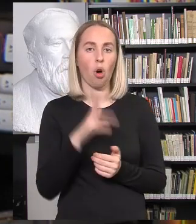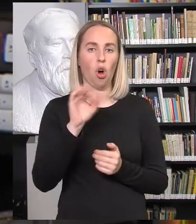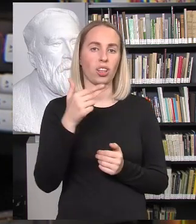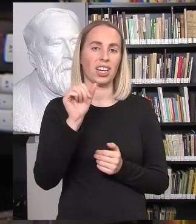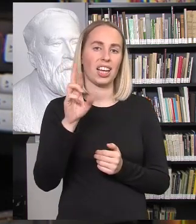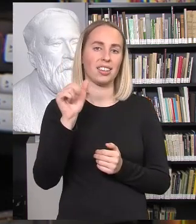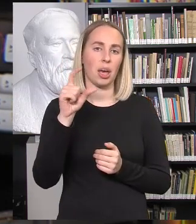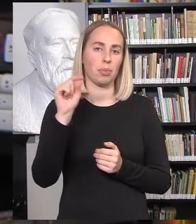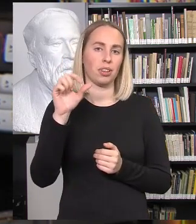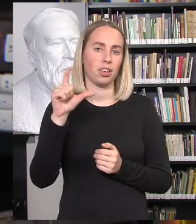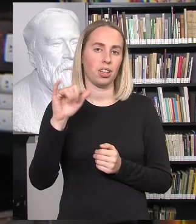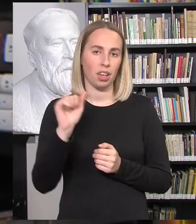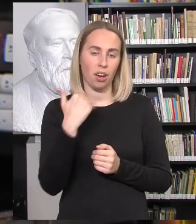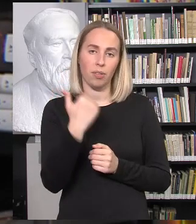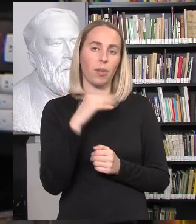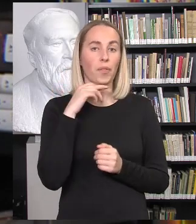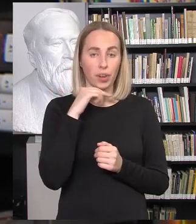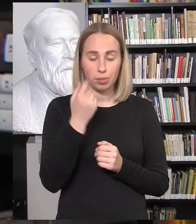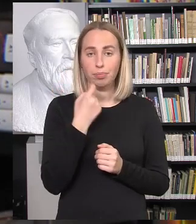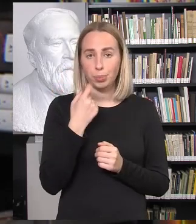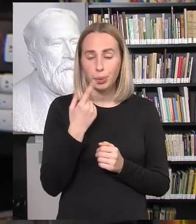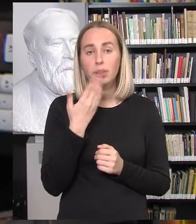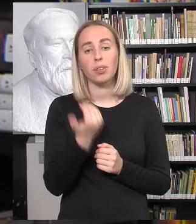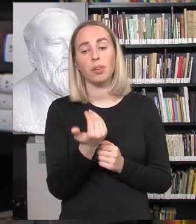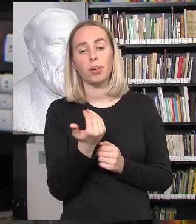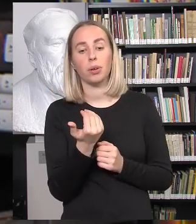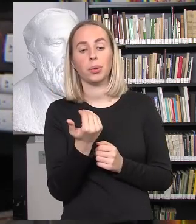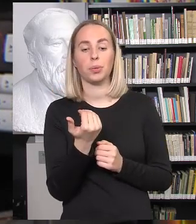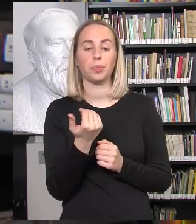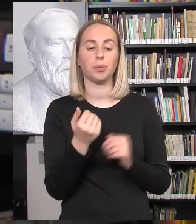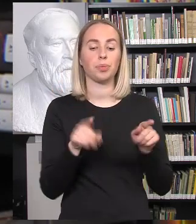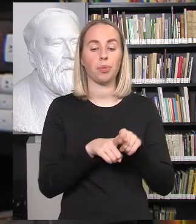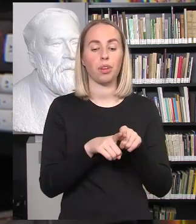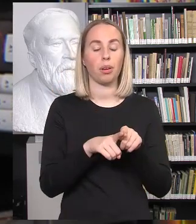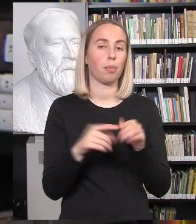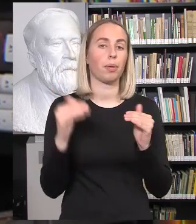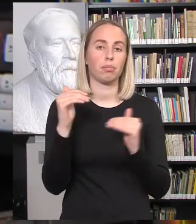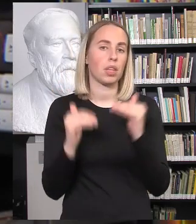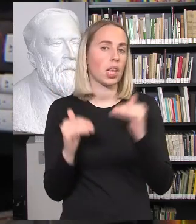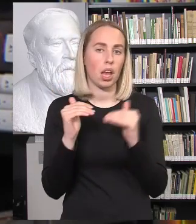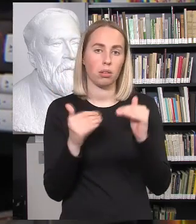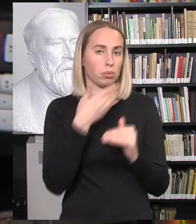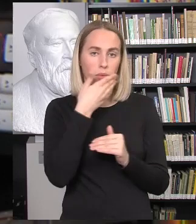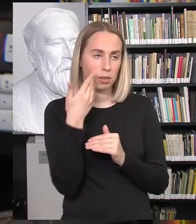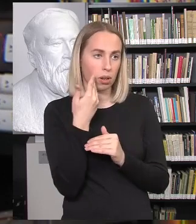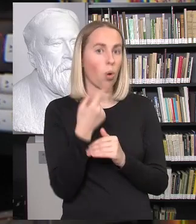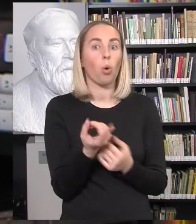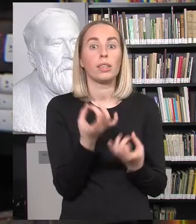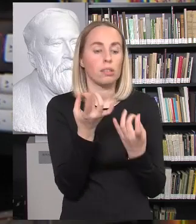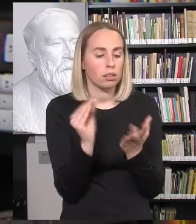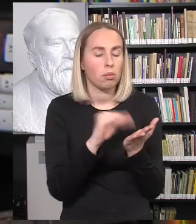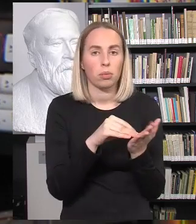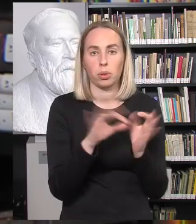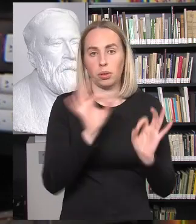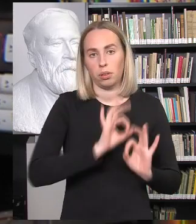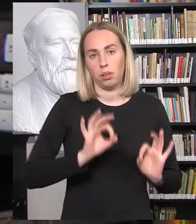savaime jau su kažkokiu neigiamo akcentu, kad yra neleigia vertė, reiškėsi, alternatyva. Ir tiek žiniu, daugiau apie kontracepciją nieko